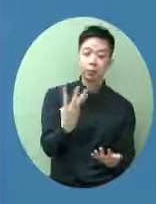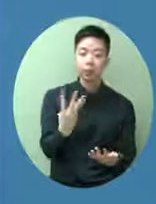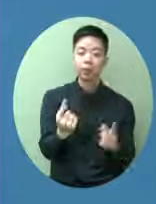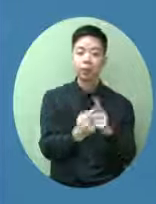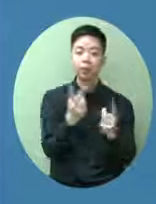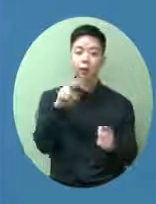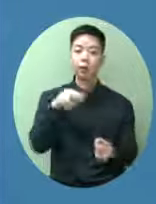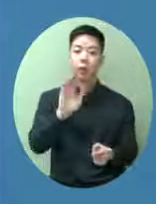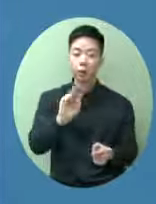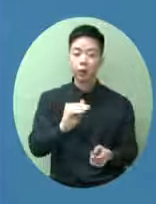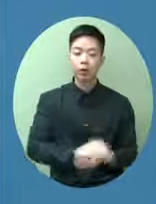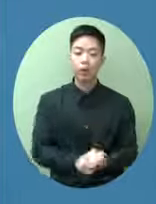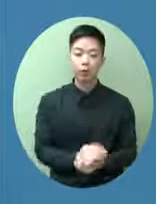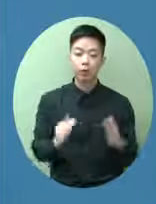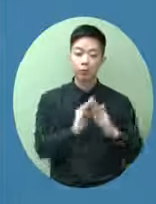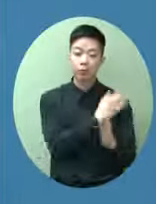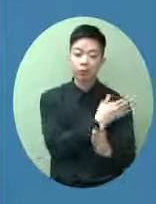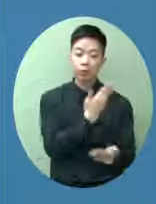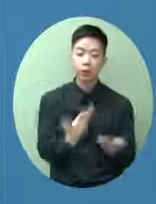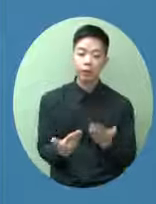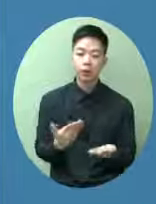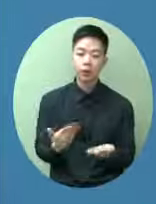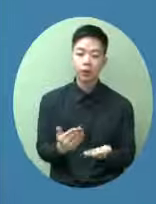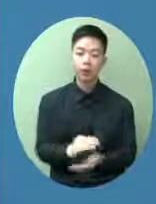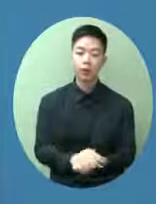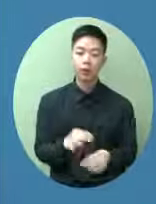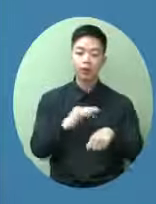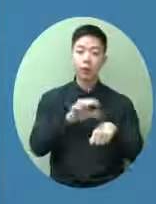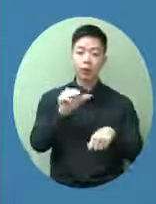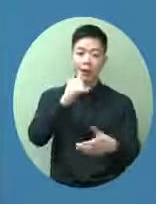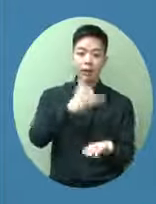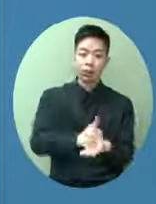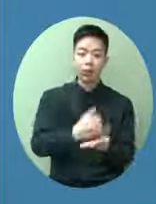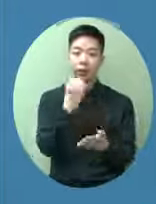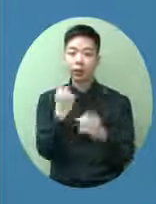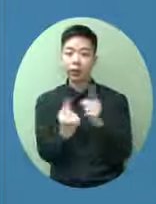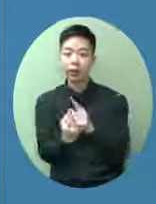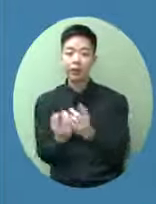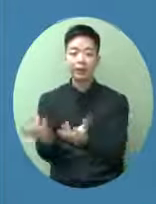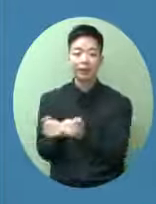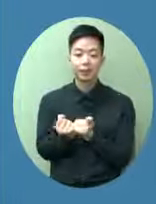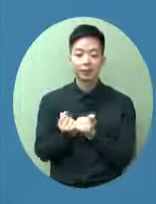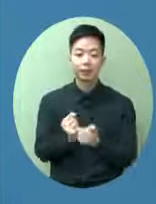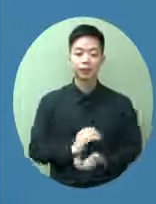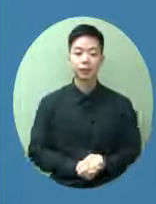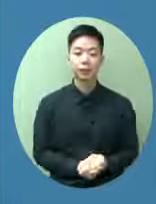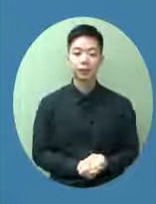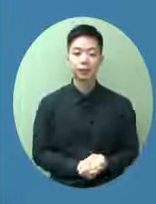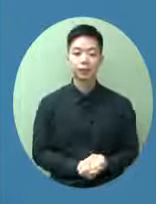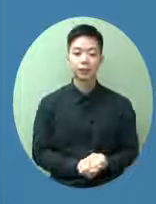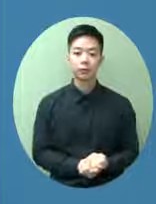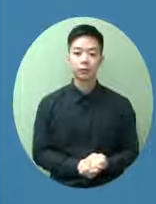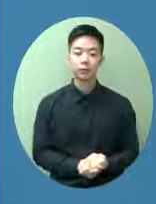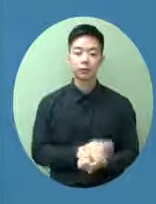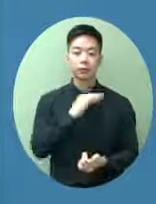個即是外籍用工或者滯留在A組的國家的居民回來用回我剛才說的大